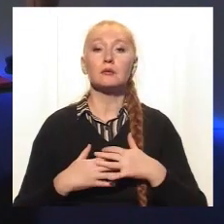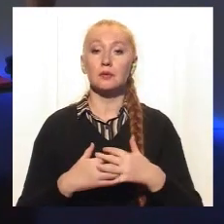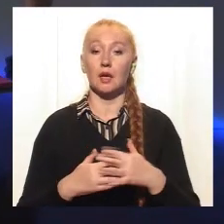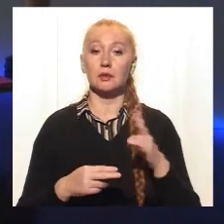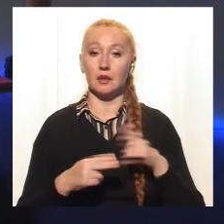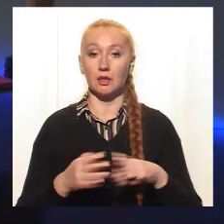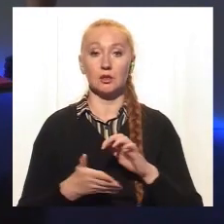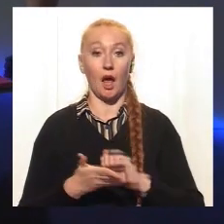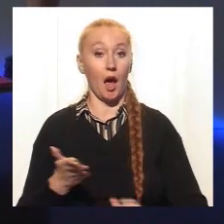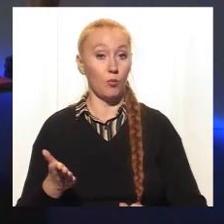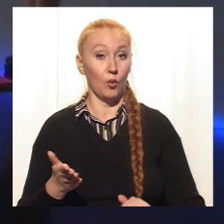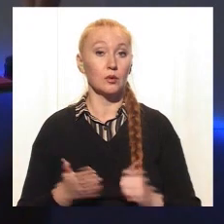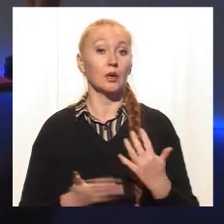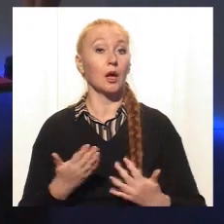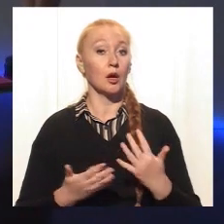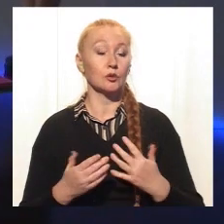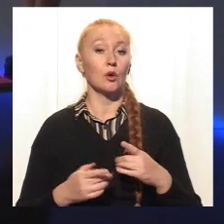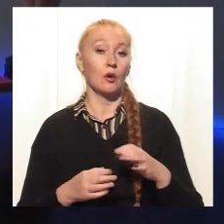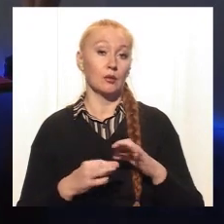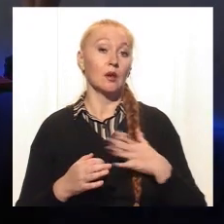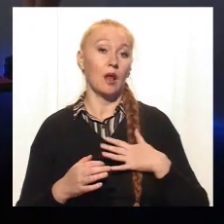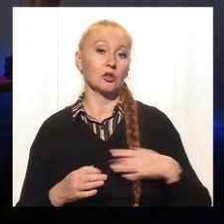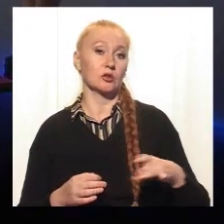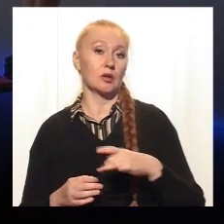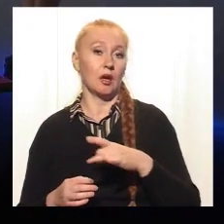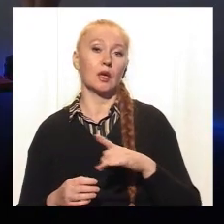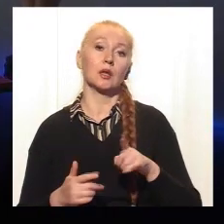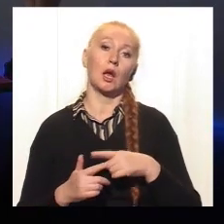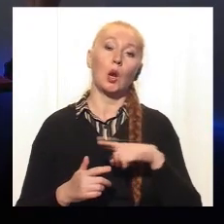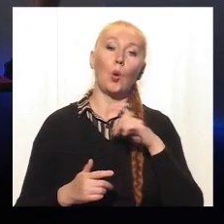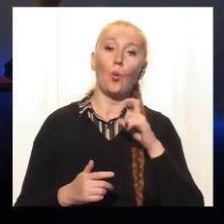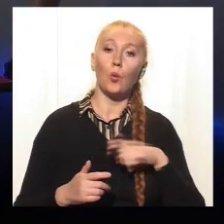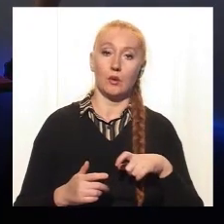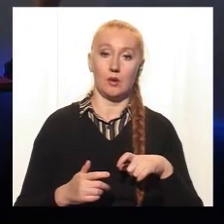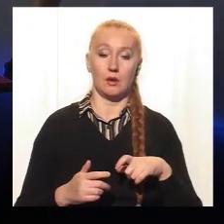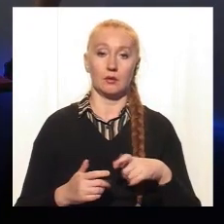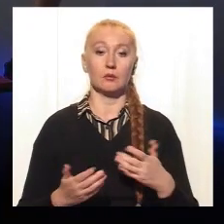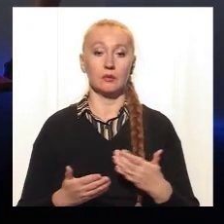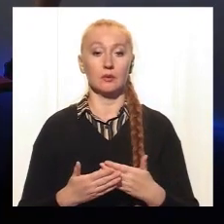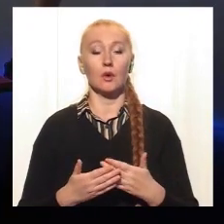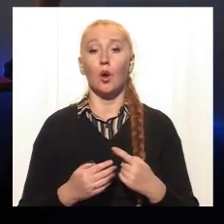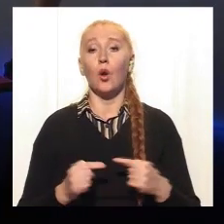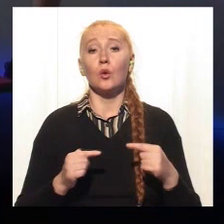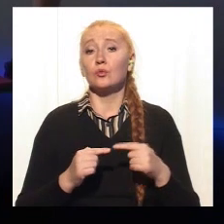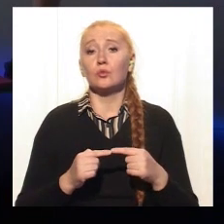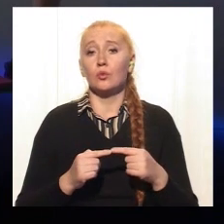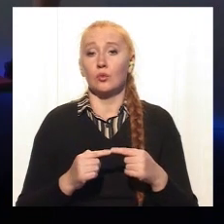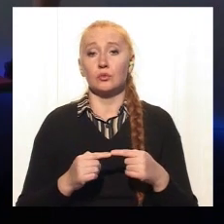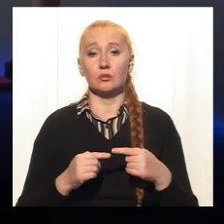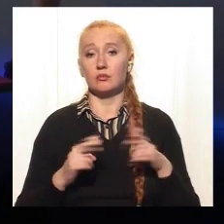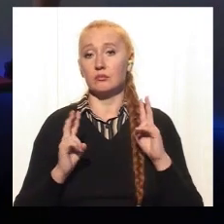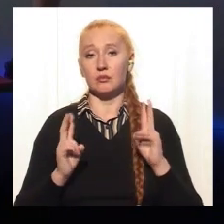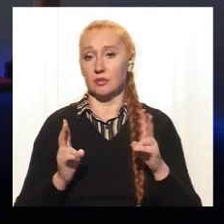закінчується абортами, якщо говорити про наш регіон чи Україну в цілому? Яка у вас є статистика? Четкою такої статистики я вам